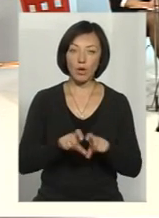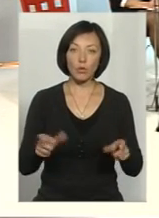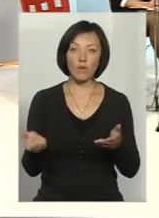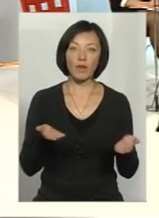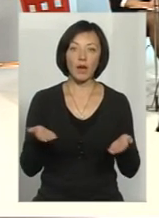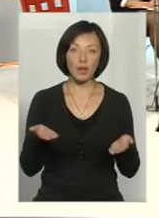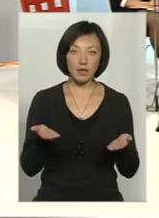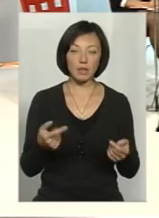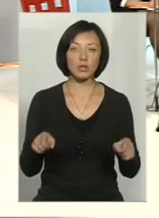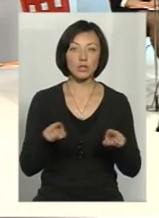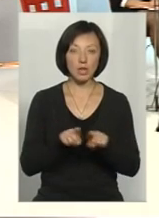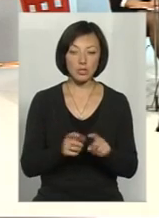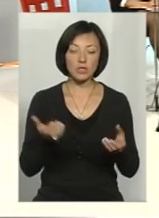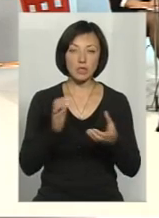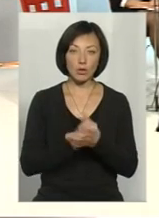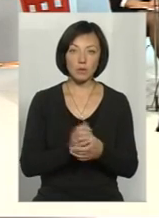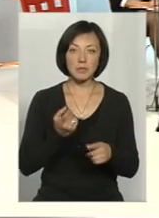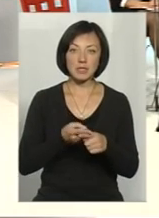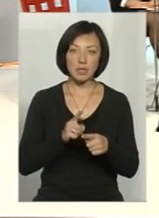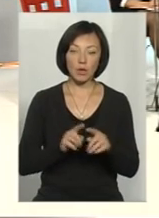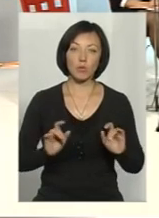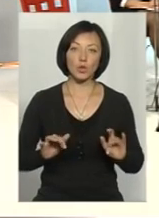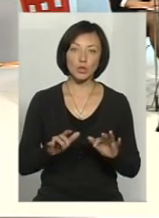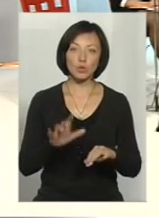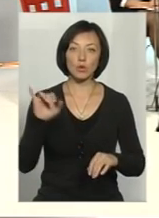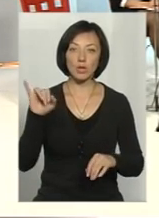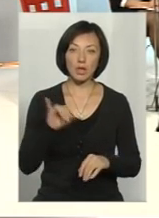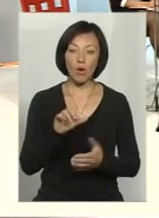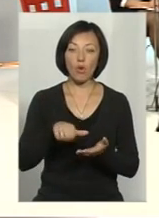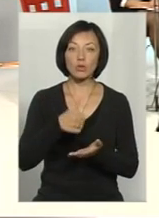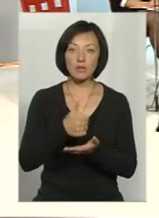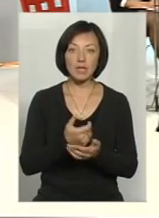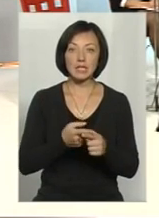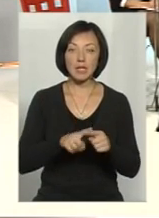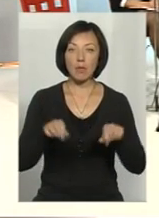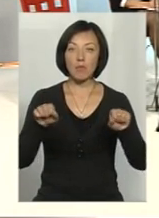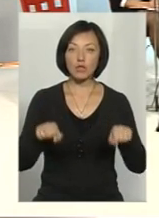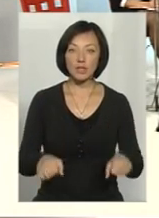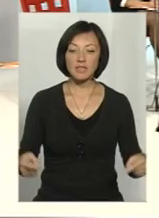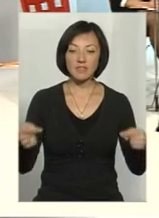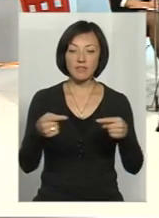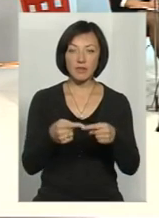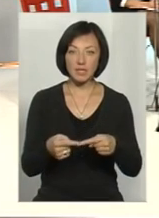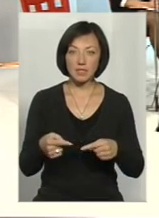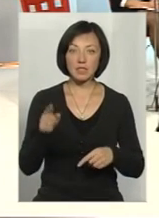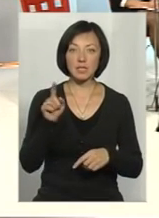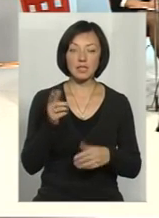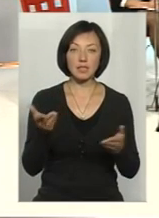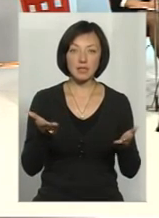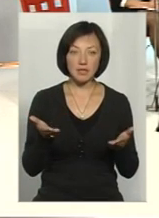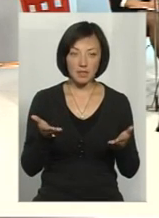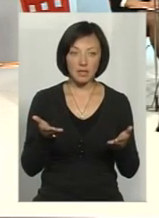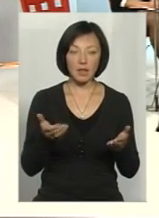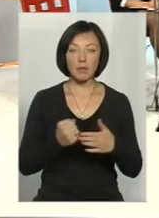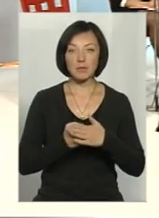теж знайомі з цією процедурою. І основне – це можливість визначити ті рарітети, які на підставі